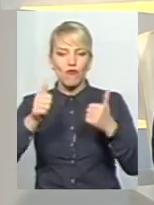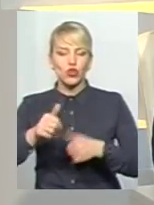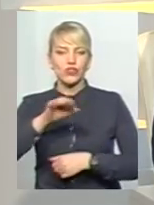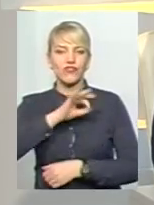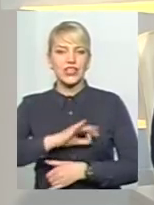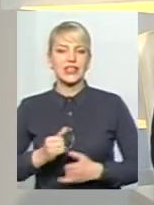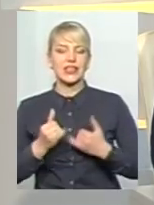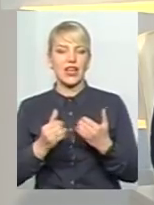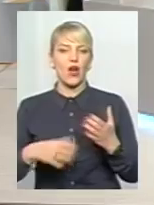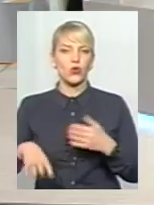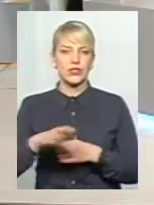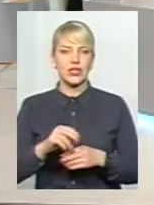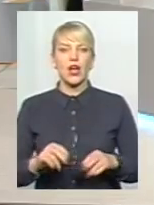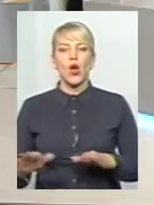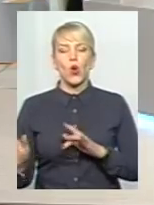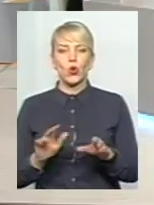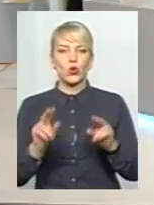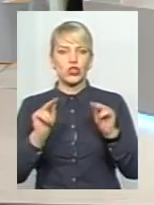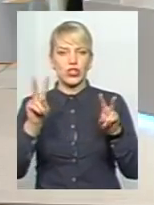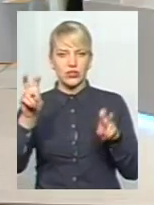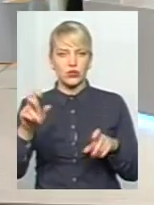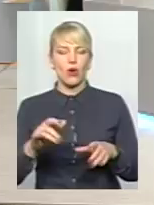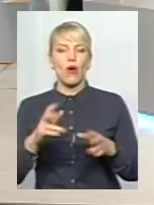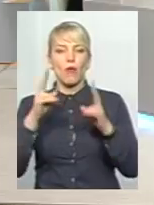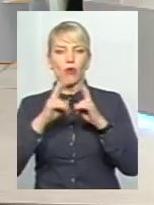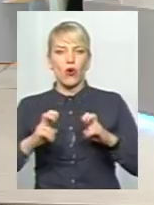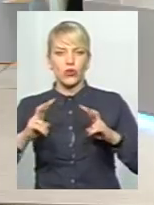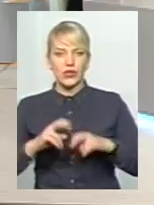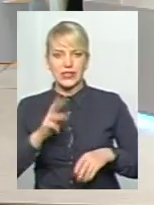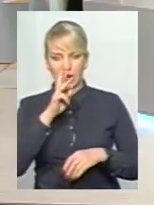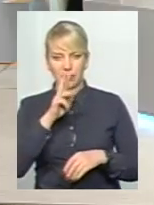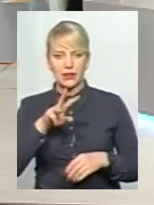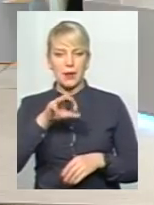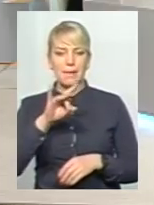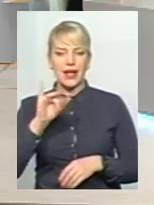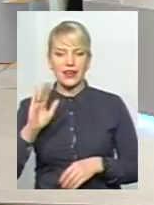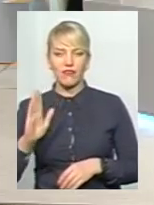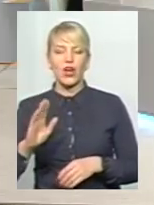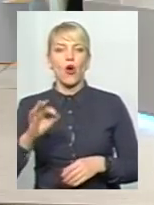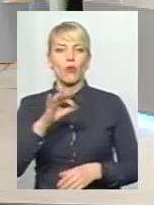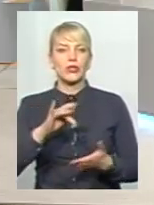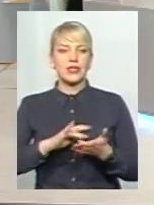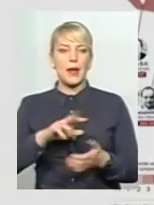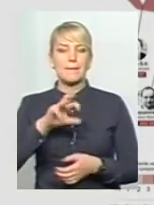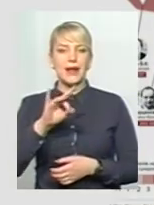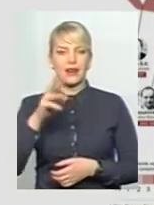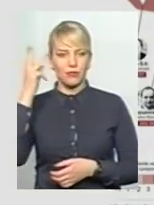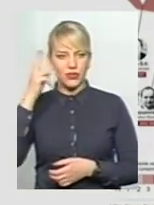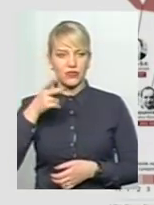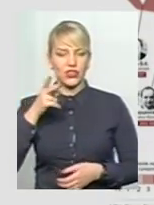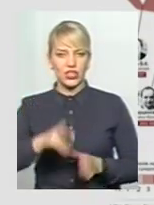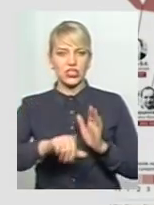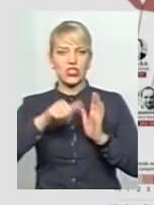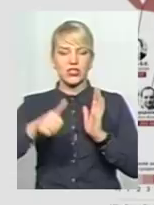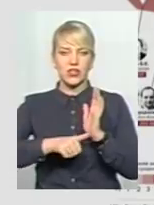Зрозуміло. Рух чесно проаналізував зарплати мерів обласних центрів. Бачимо, що мер Хмельницького за 2016